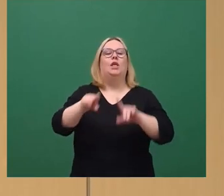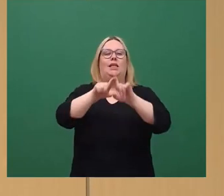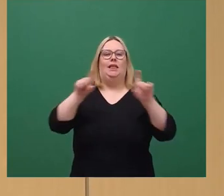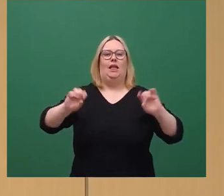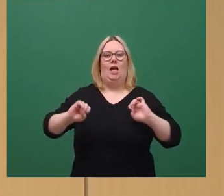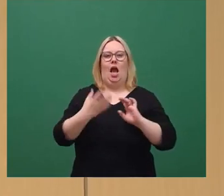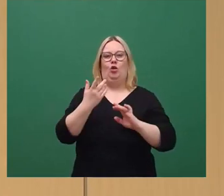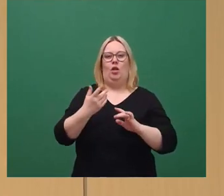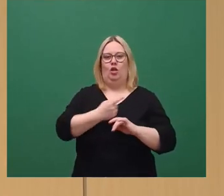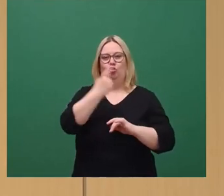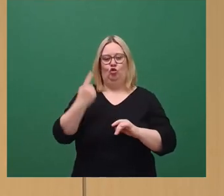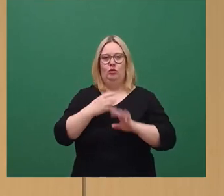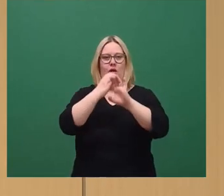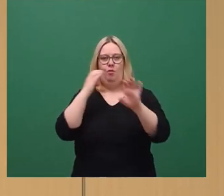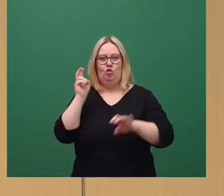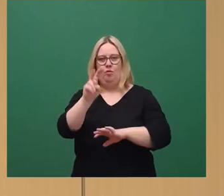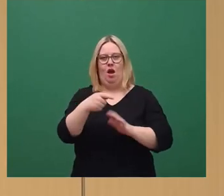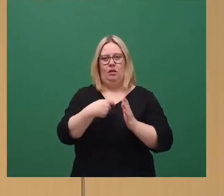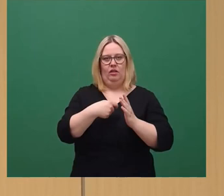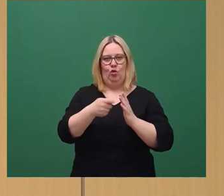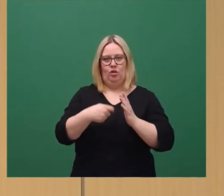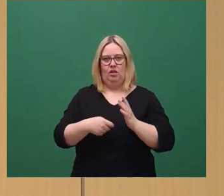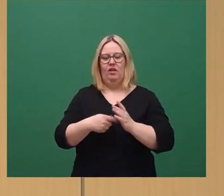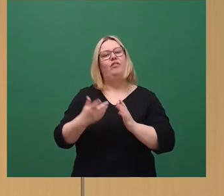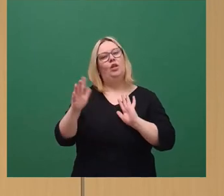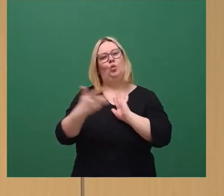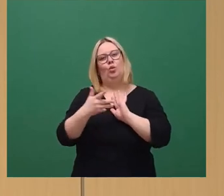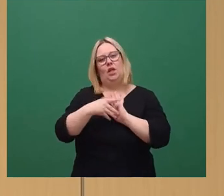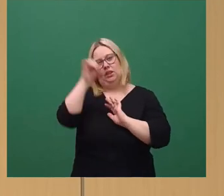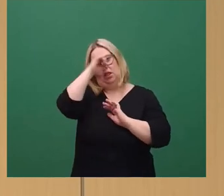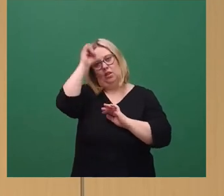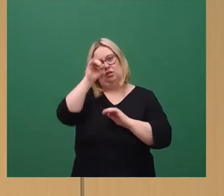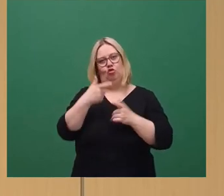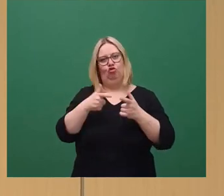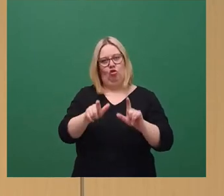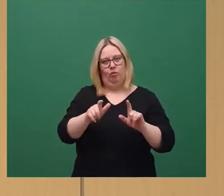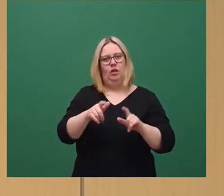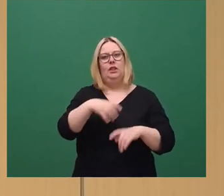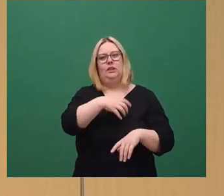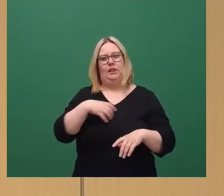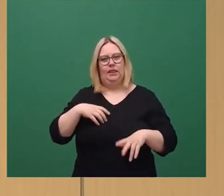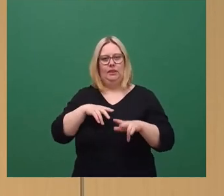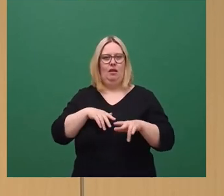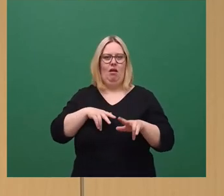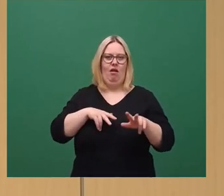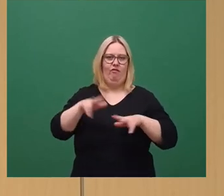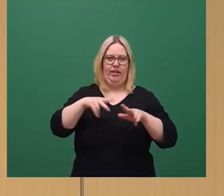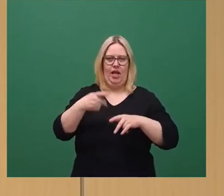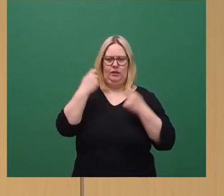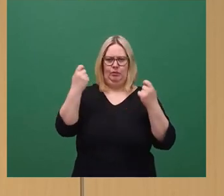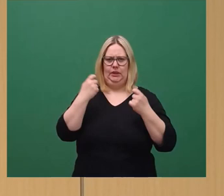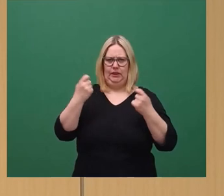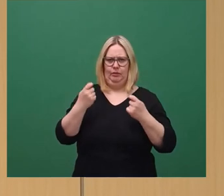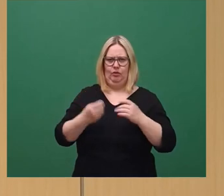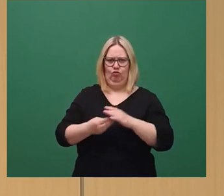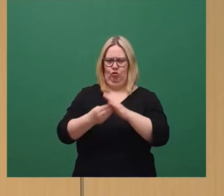keine Kürzung bei Bus und Bahn, Gutachter Irrsinn stoppen, Dresdner Verkehrsbetriebe stärken, muss man sich schon stark wundern. Wir